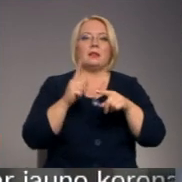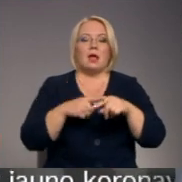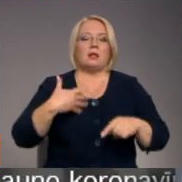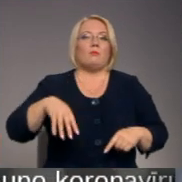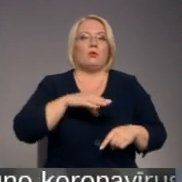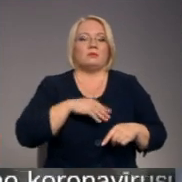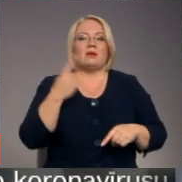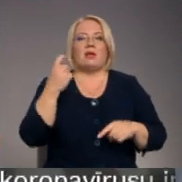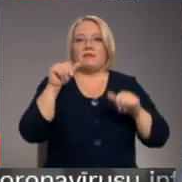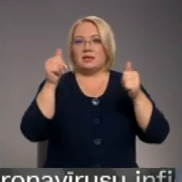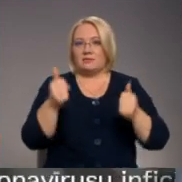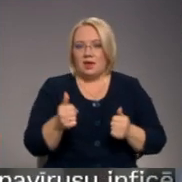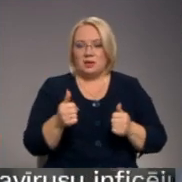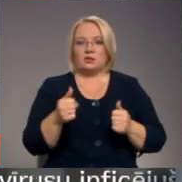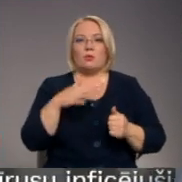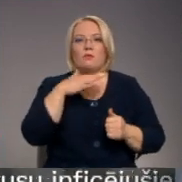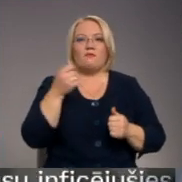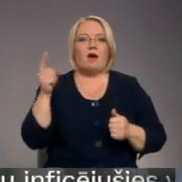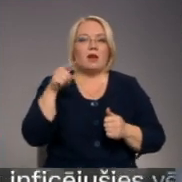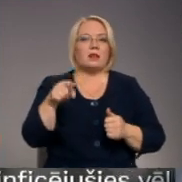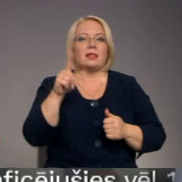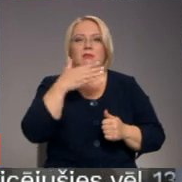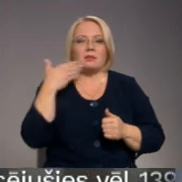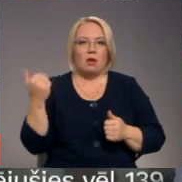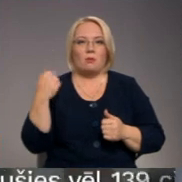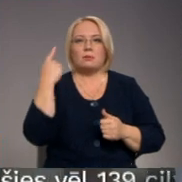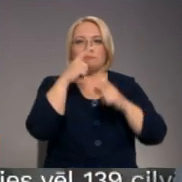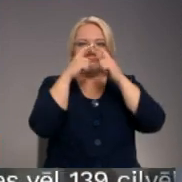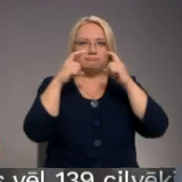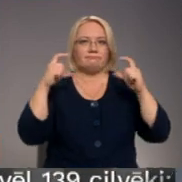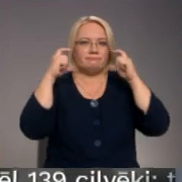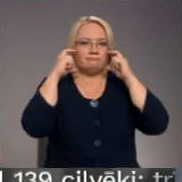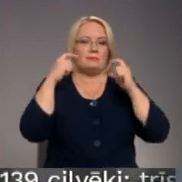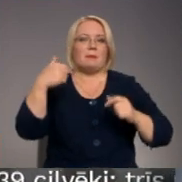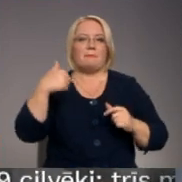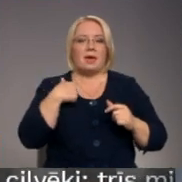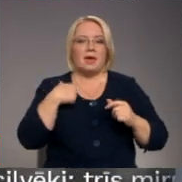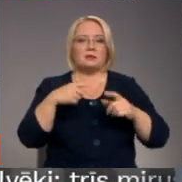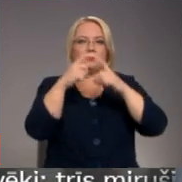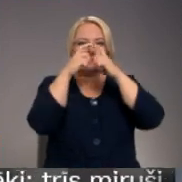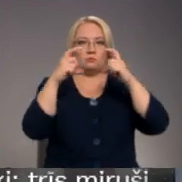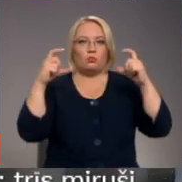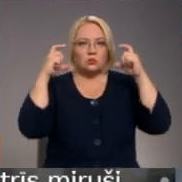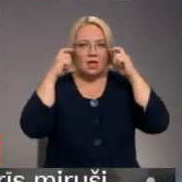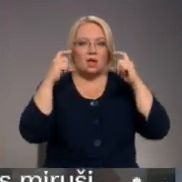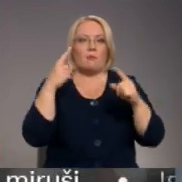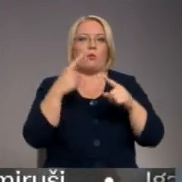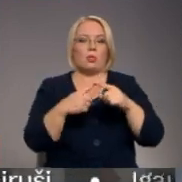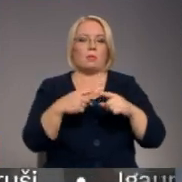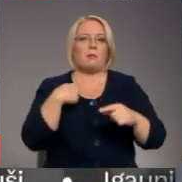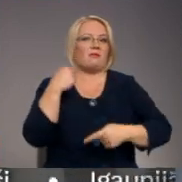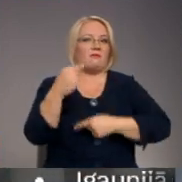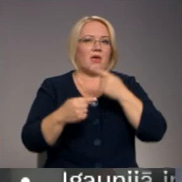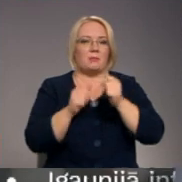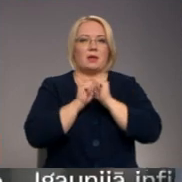ir vēl viens līdzekļus, un vairāk tādu līdzekļu nav, ir sejasmaskas. Mēs uzliekam sejasmasku, un man vienmēr